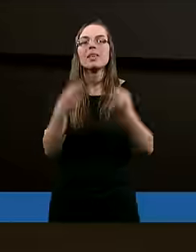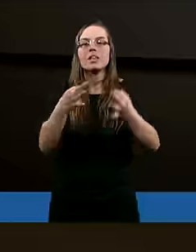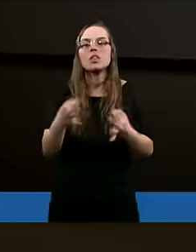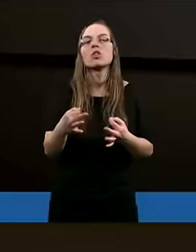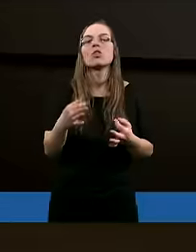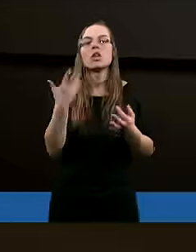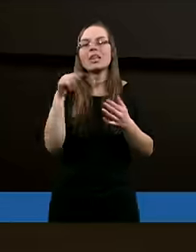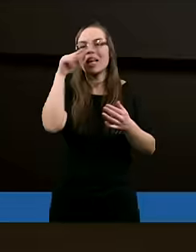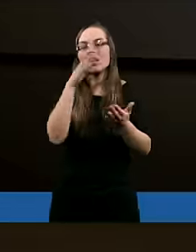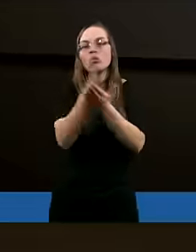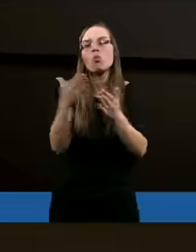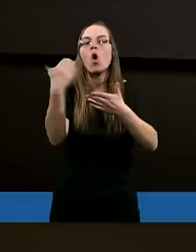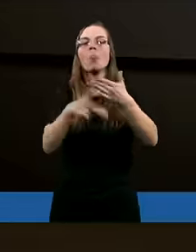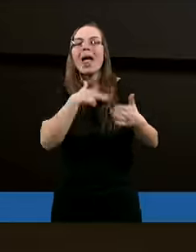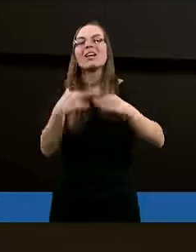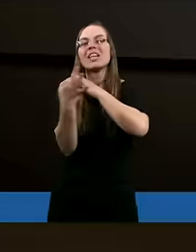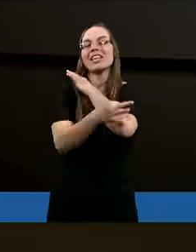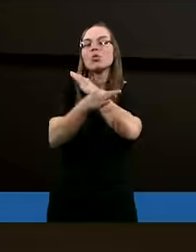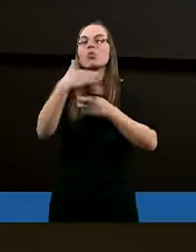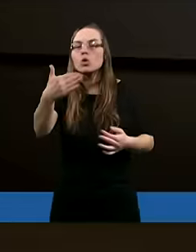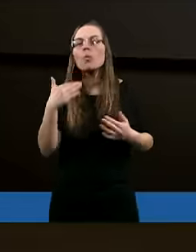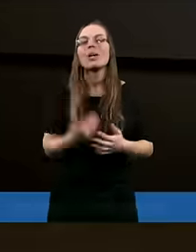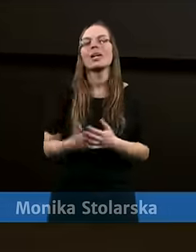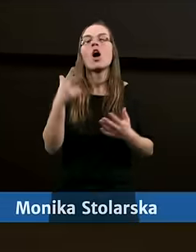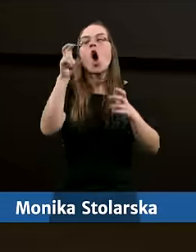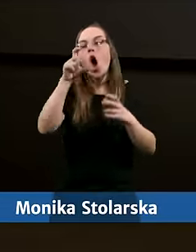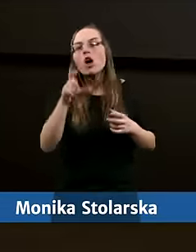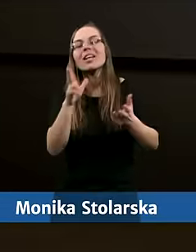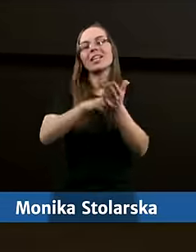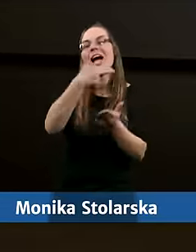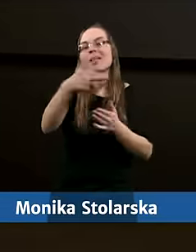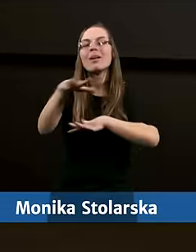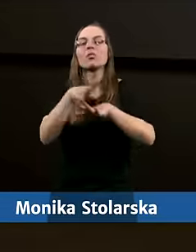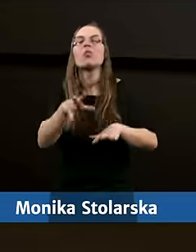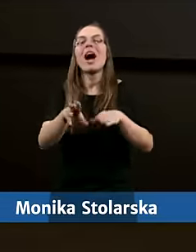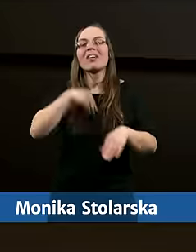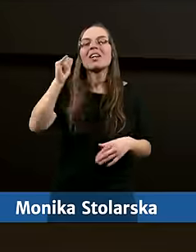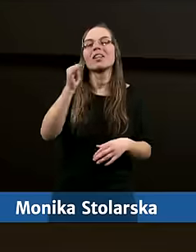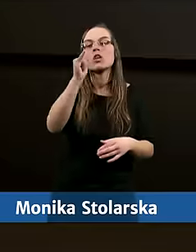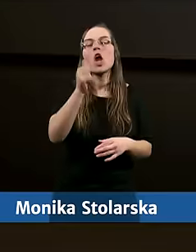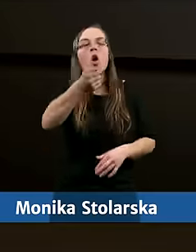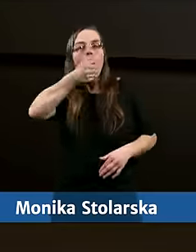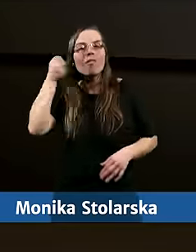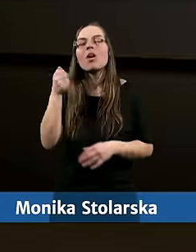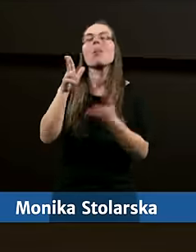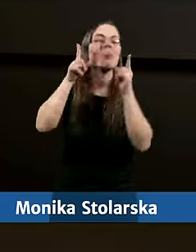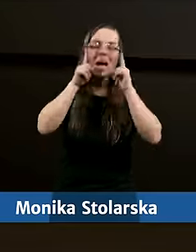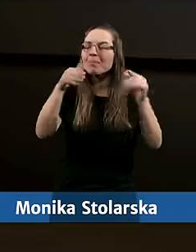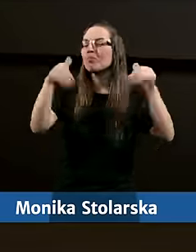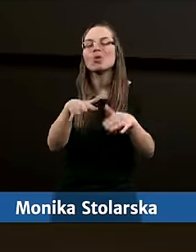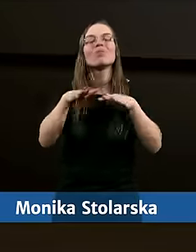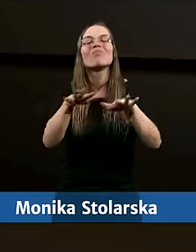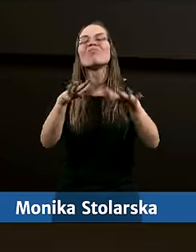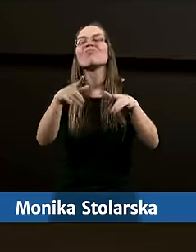Dzisiaj niestety już kończymy nasze studium, chociaż na temat Ducha Świętego i Jego owocu naprawdę